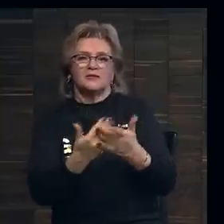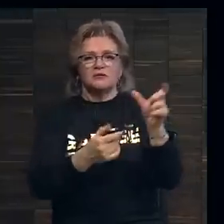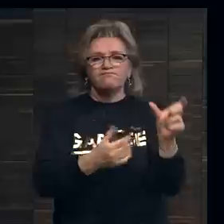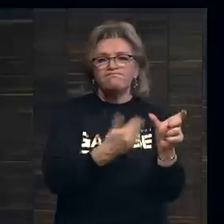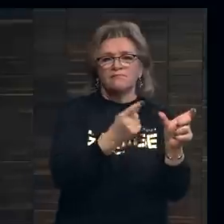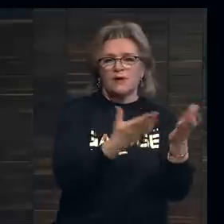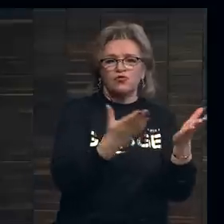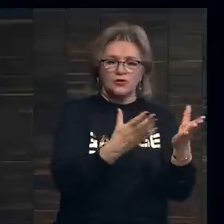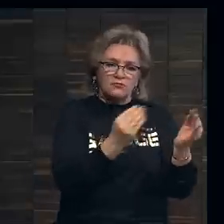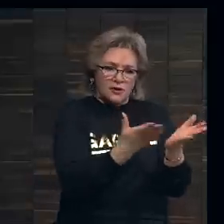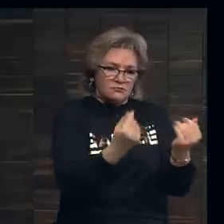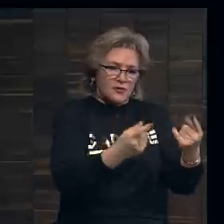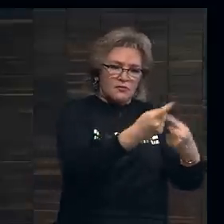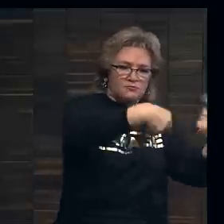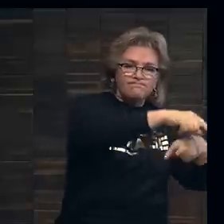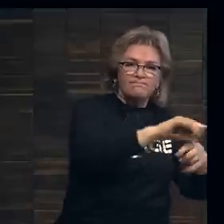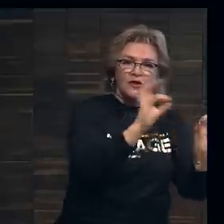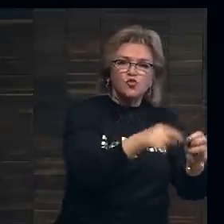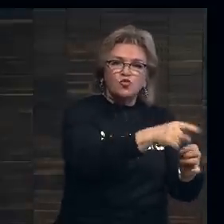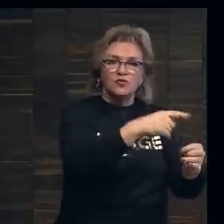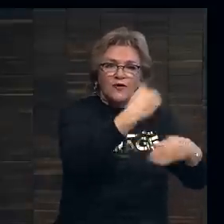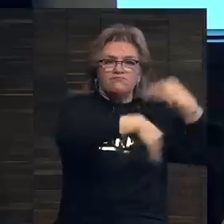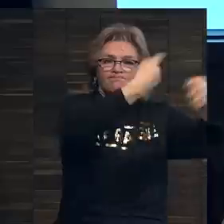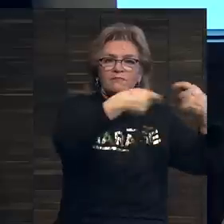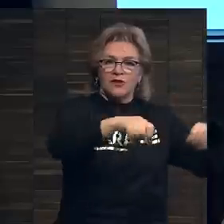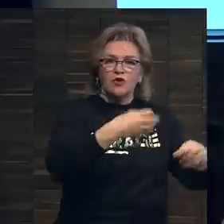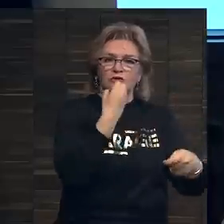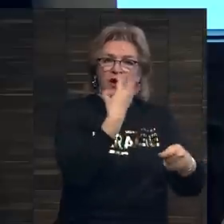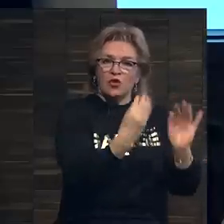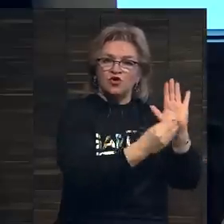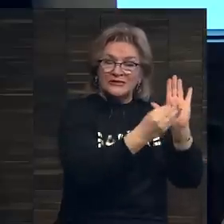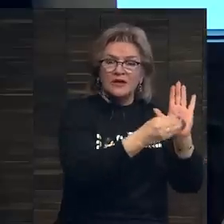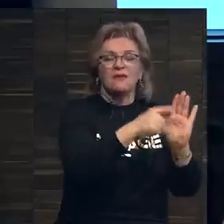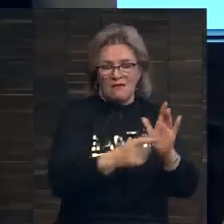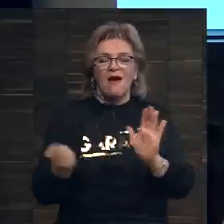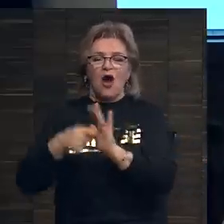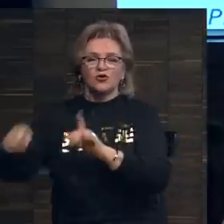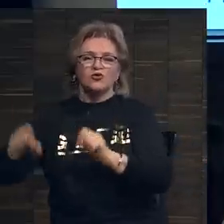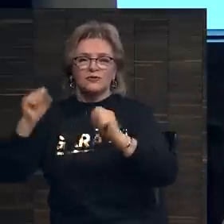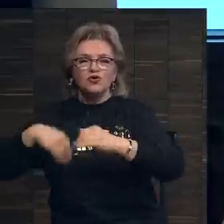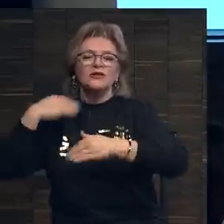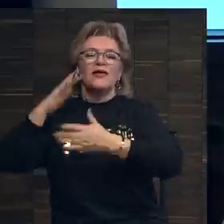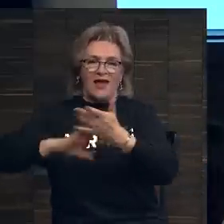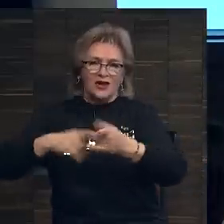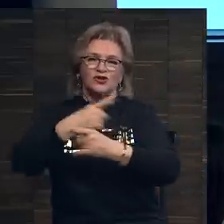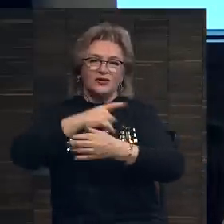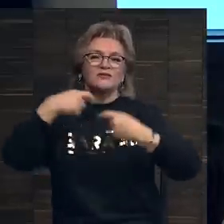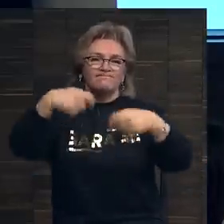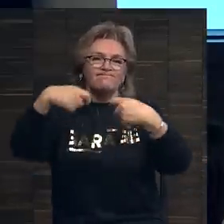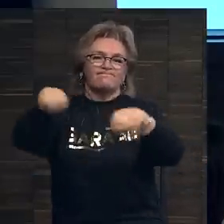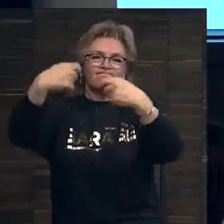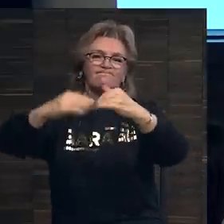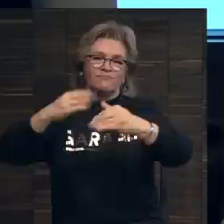сектор искусства преуспевает и продается за хорошие цены, то аукционный дом сможет дальше это продавать